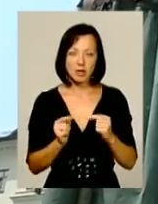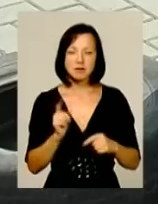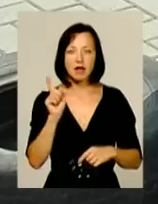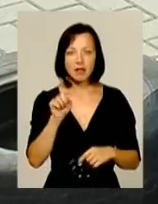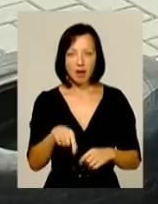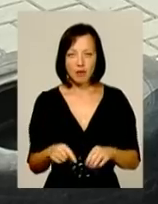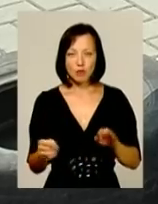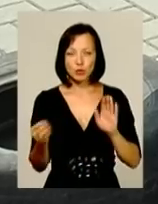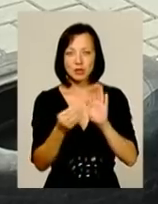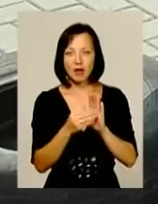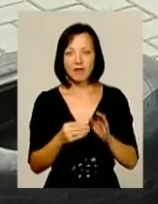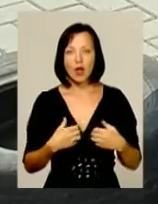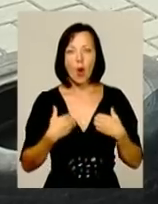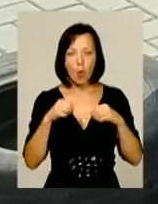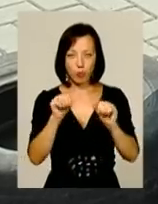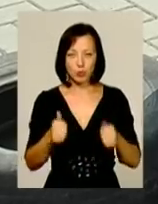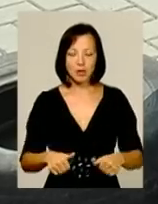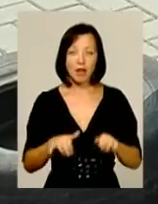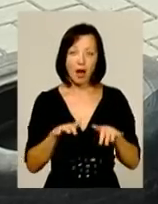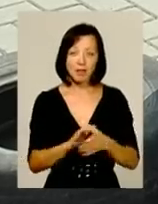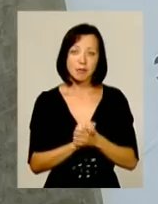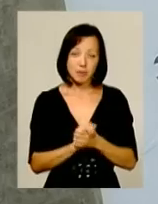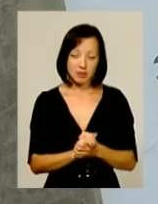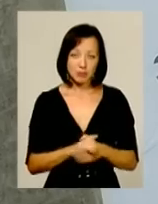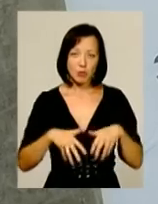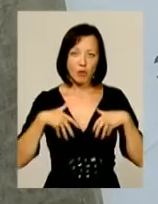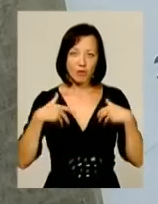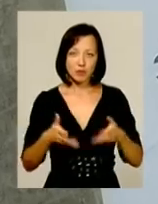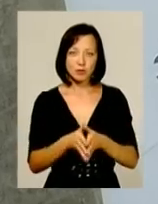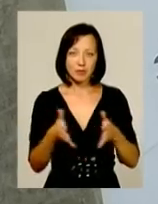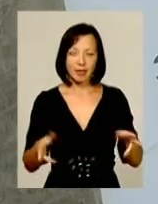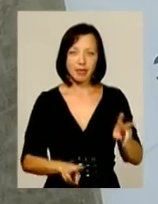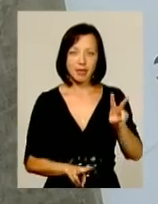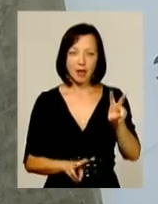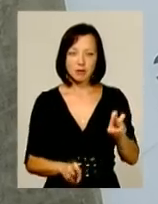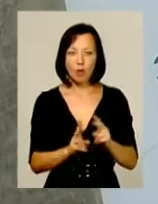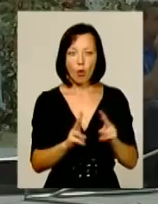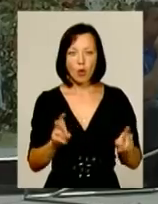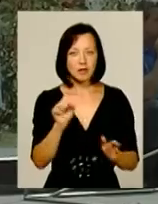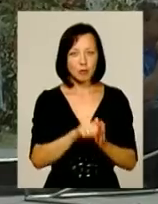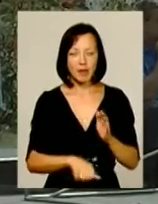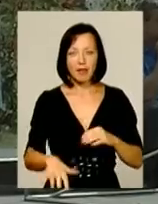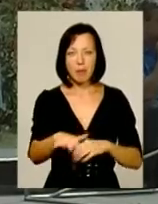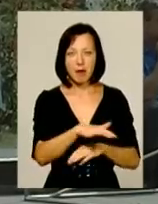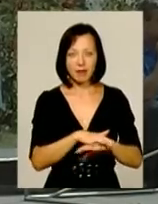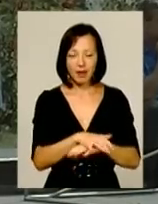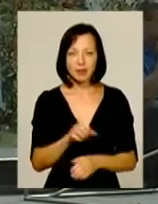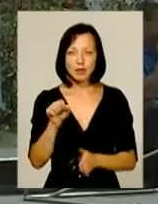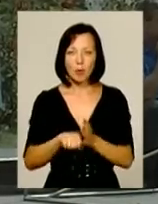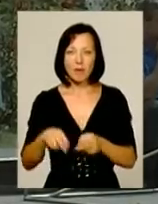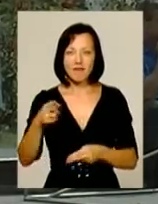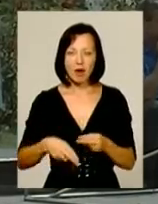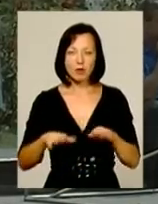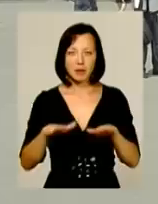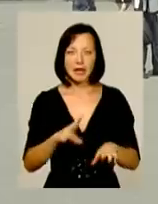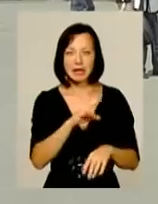навіть поставили у пудало. Акція мирна, але із промовистою і обширеною назвою. Кого не вбили на Майдані, добивають на місцях.